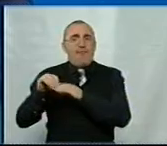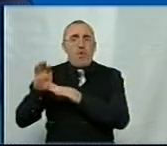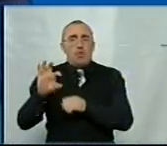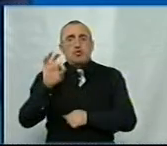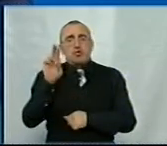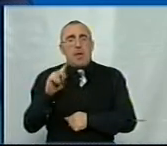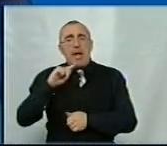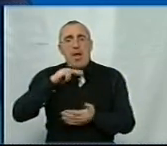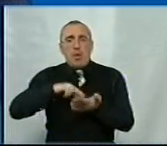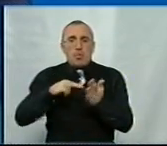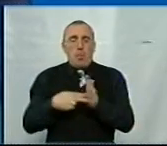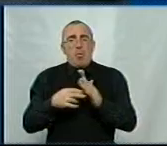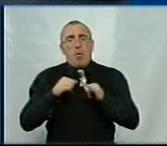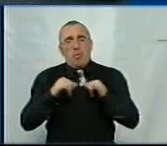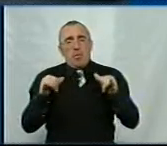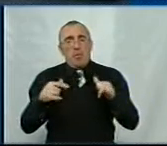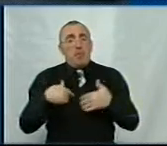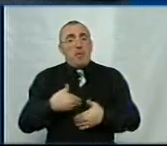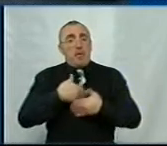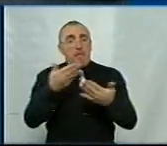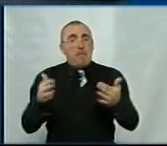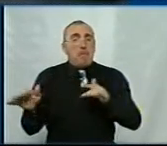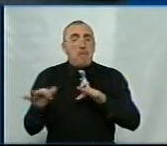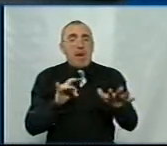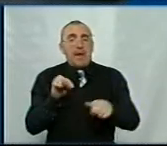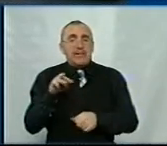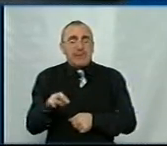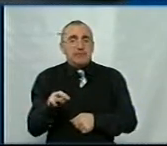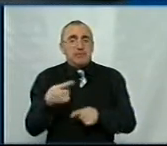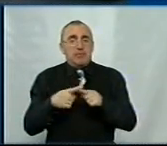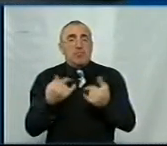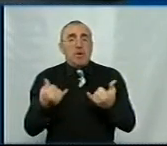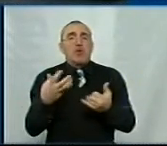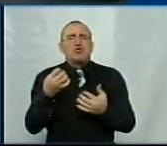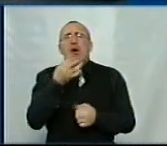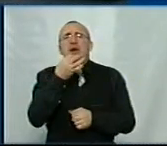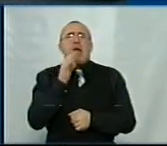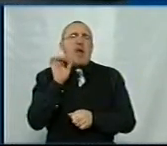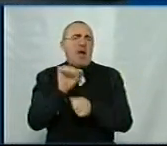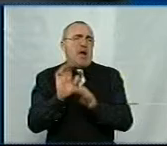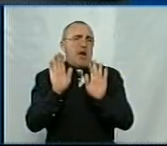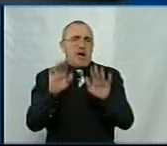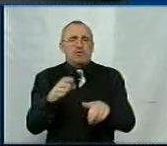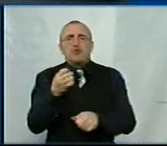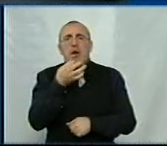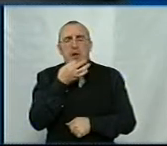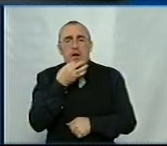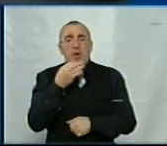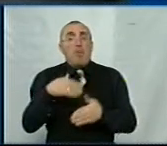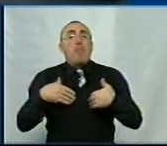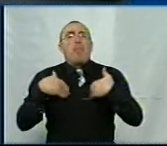соціально-економічного розвитку. Вона не запропонувала механізму нового на даний момент. це ще зарано. А це ще зарано